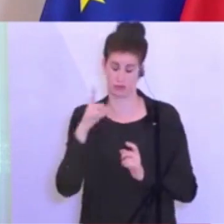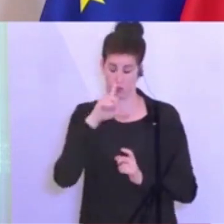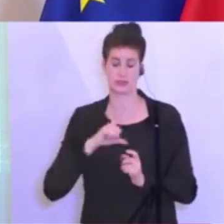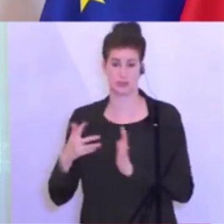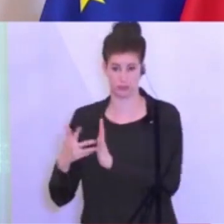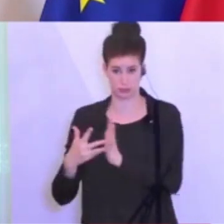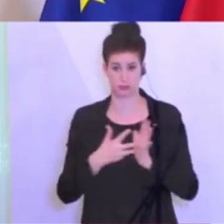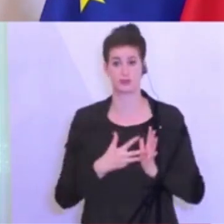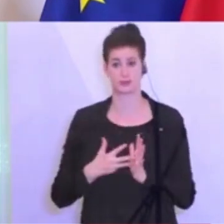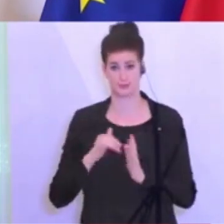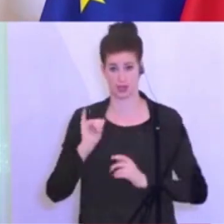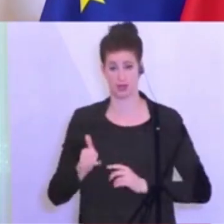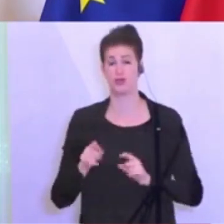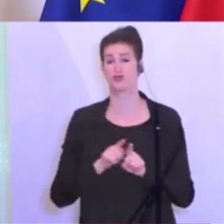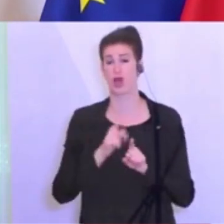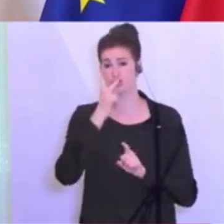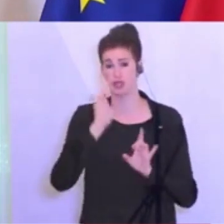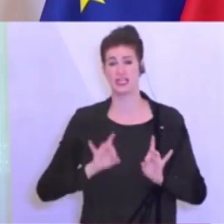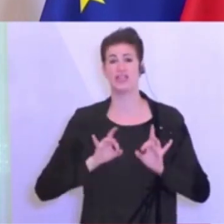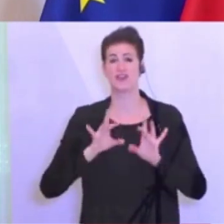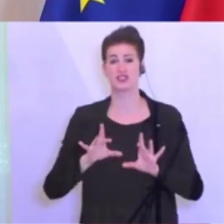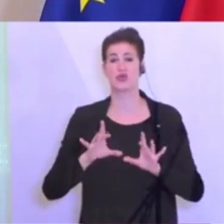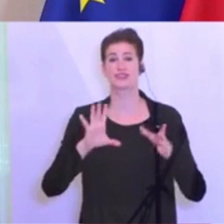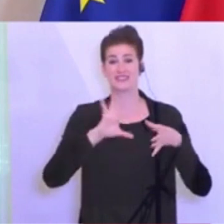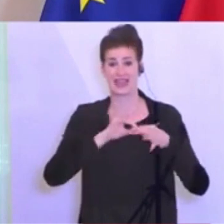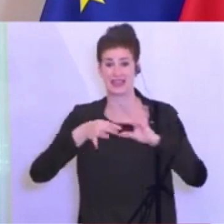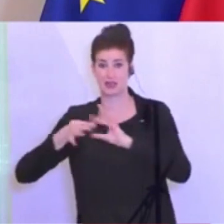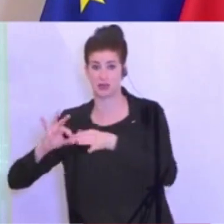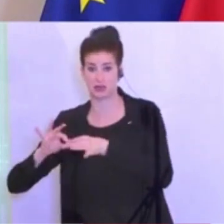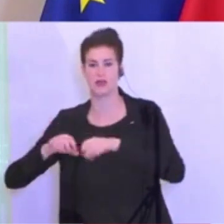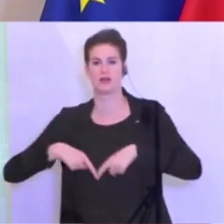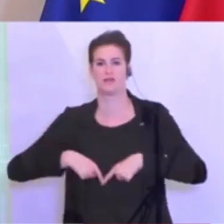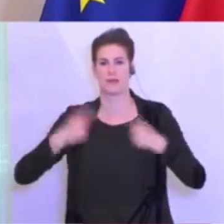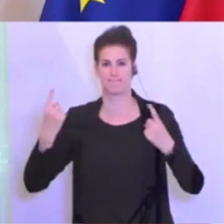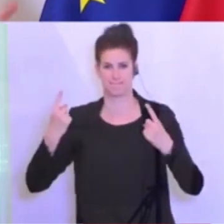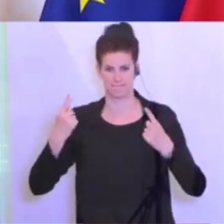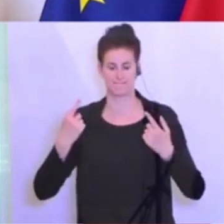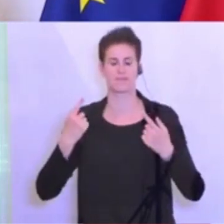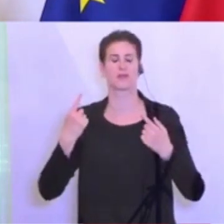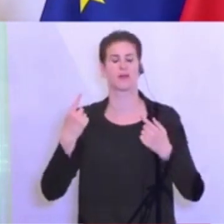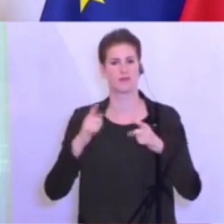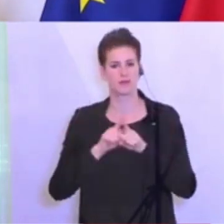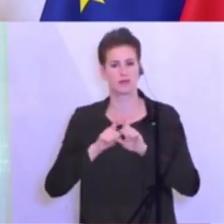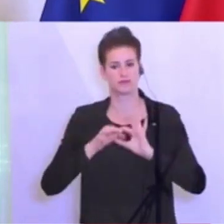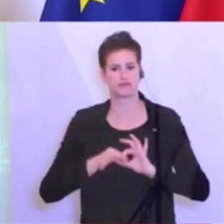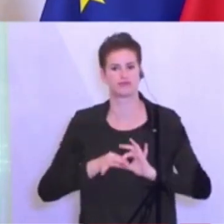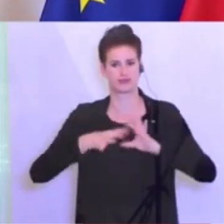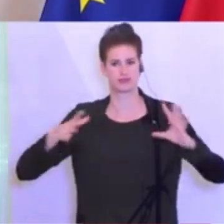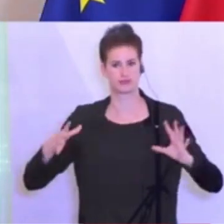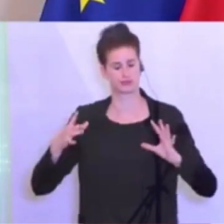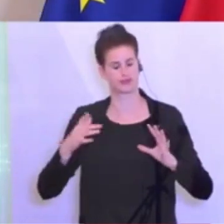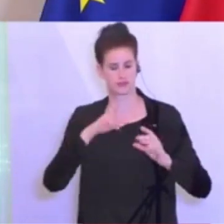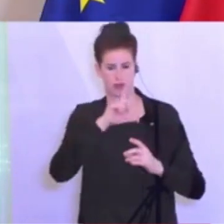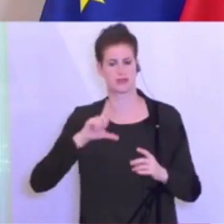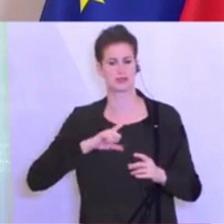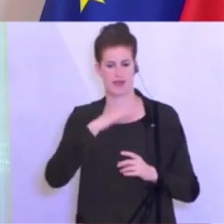den Gesundheitsbehörden Infektionsketten zu durchbrechen. Dieses Angebot steht ja nach wie vor und passt sehr gut zu dem, was der Gesundheitsminister gesagt